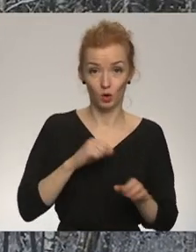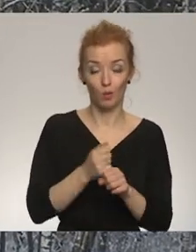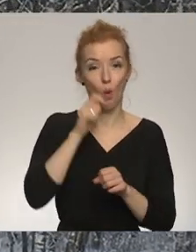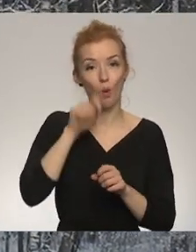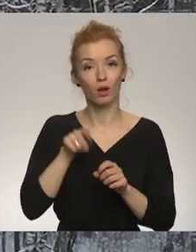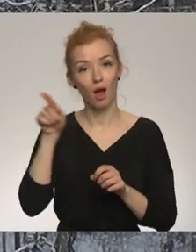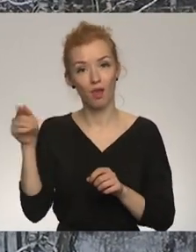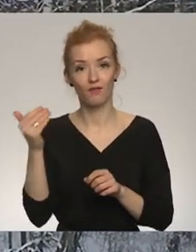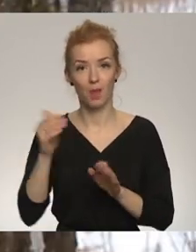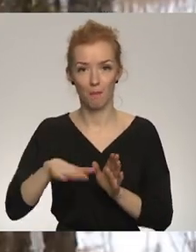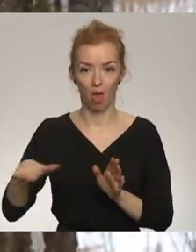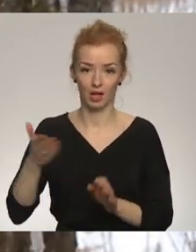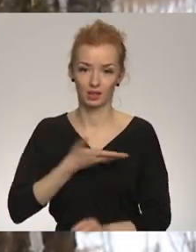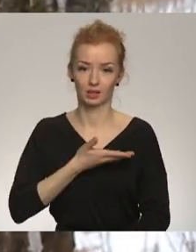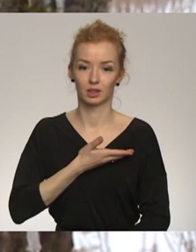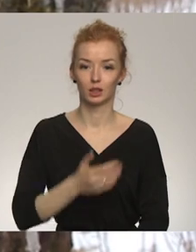Ukrainā dzīvo viņa bērni.